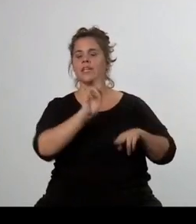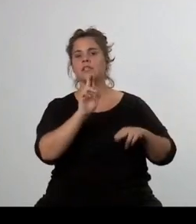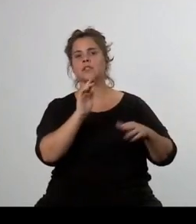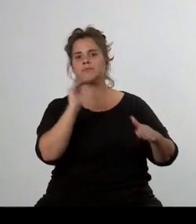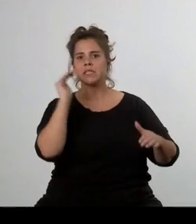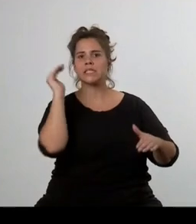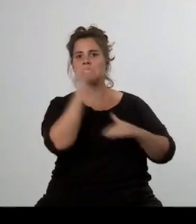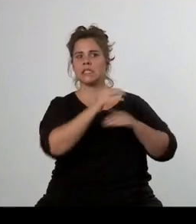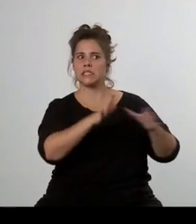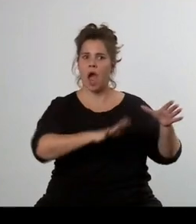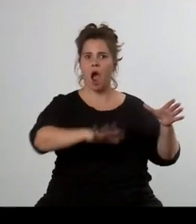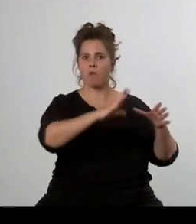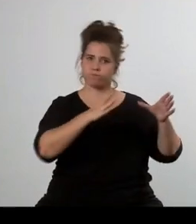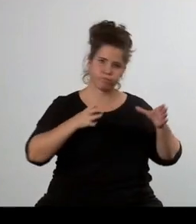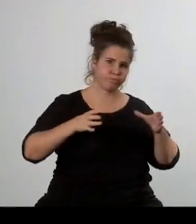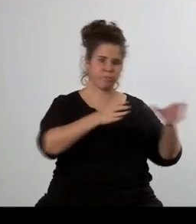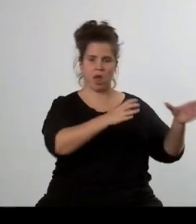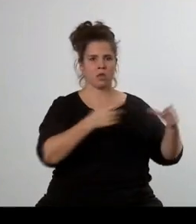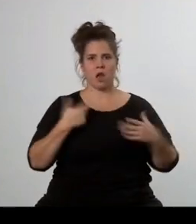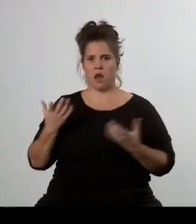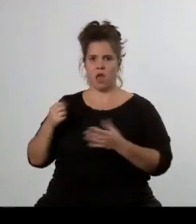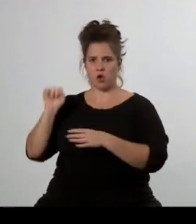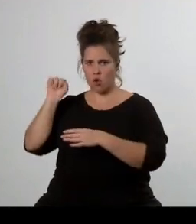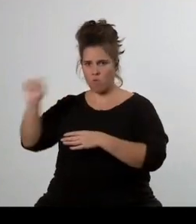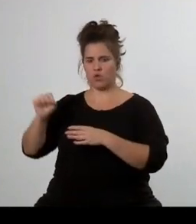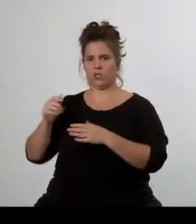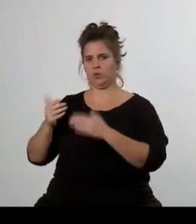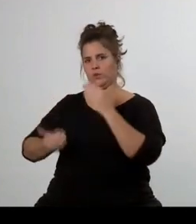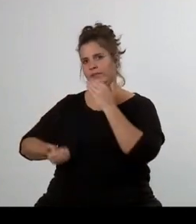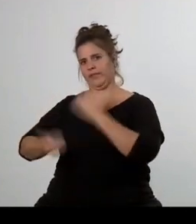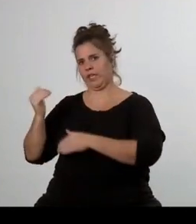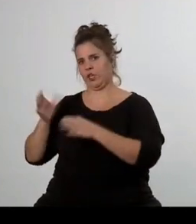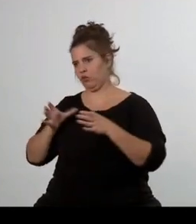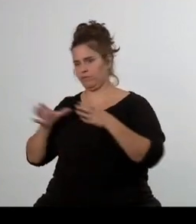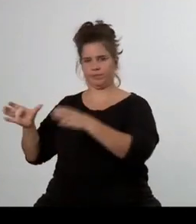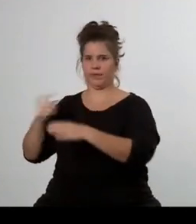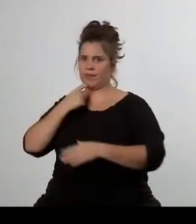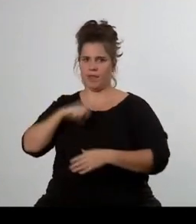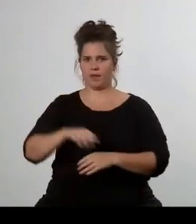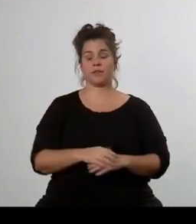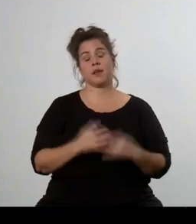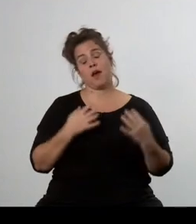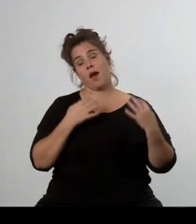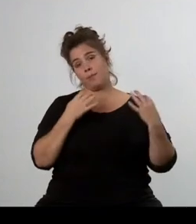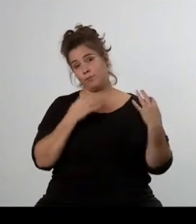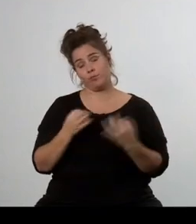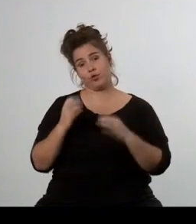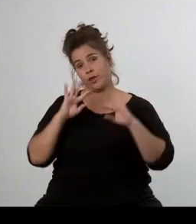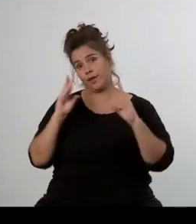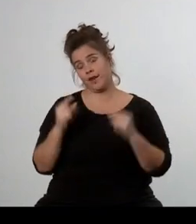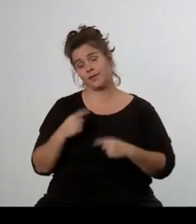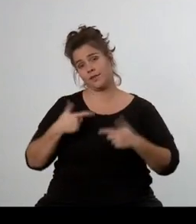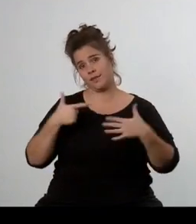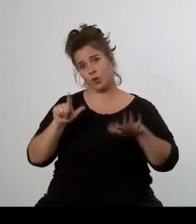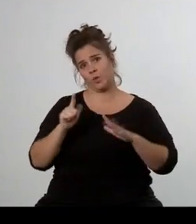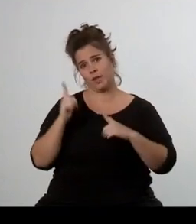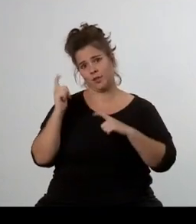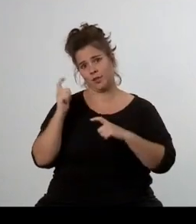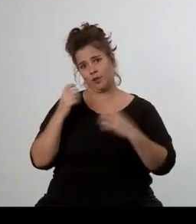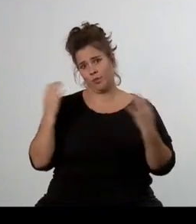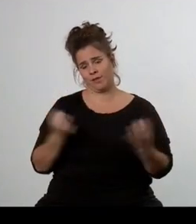věřím, že společnýma silama toho dosáhnem. Já vám děkuji za pozornost a přeji vám hezkou oslavu svátku 17. listopadu.